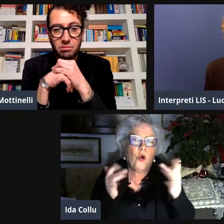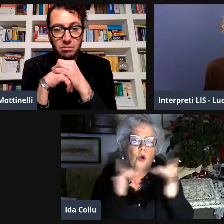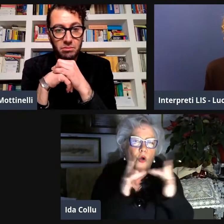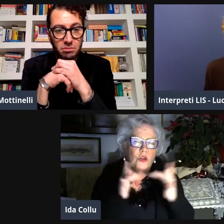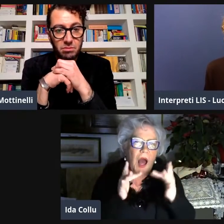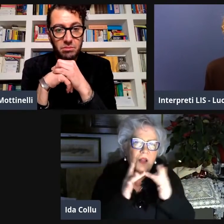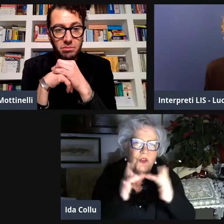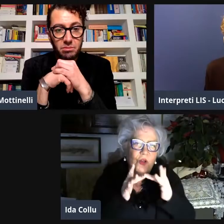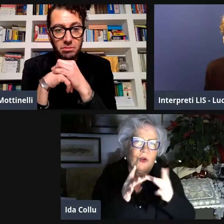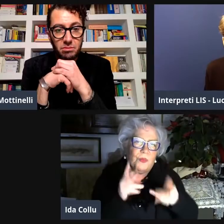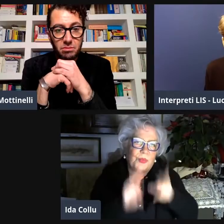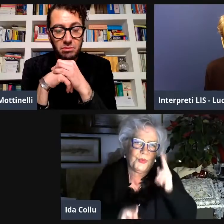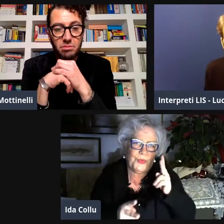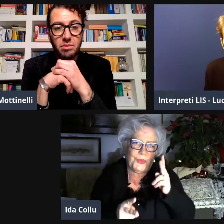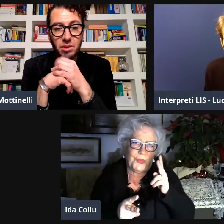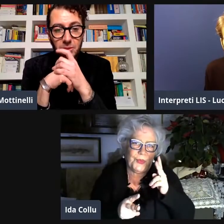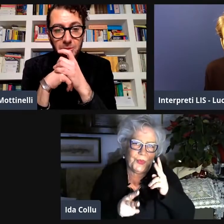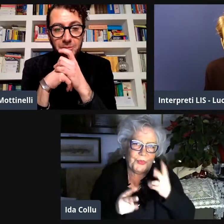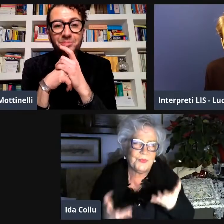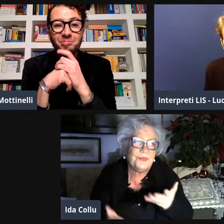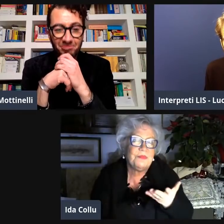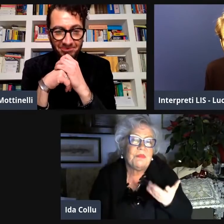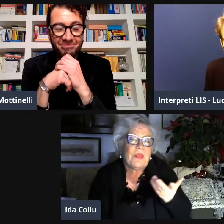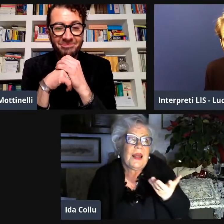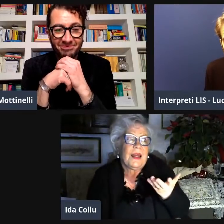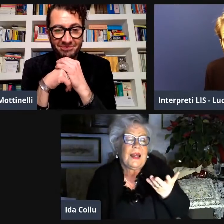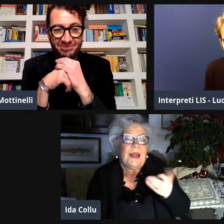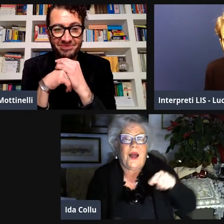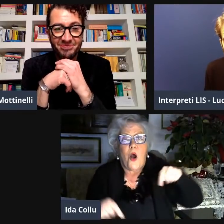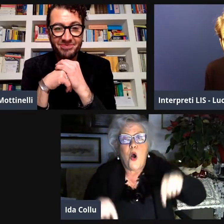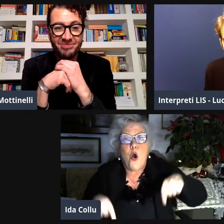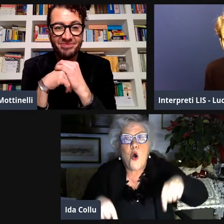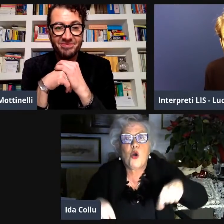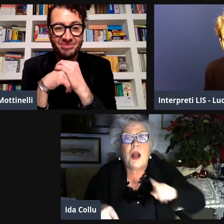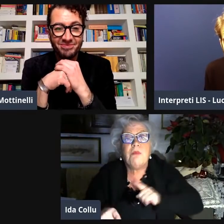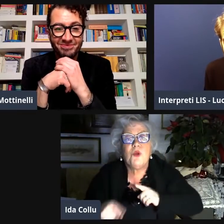delegavo vedevo mio figlio veramente veramente poco